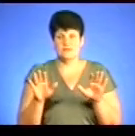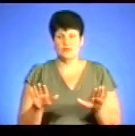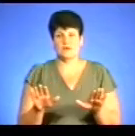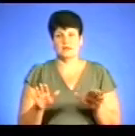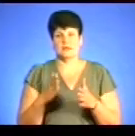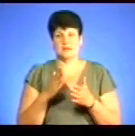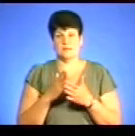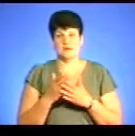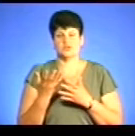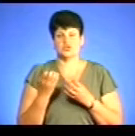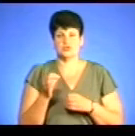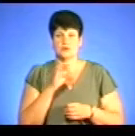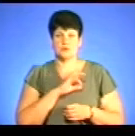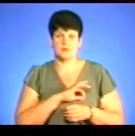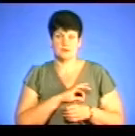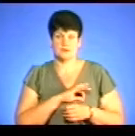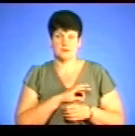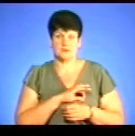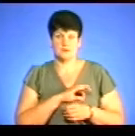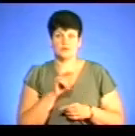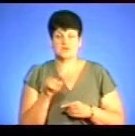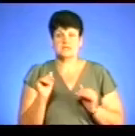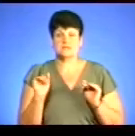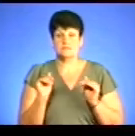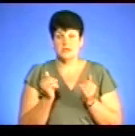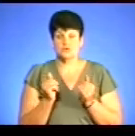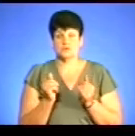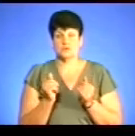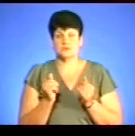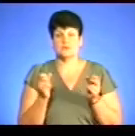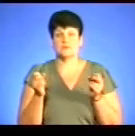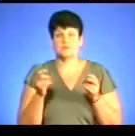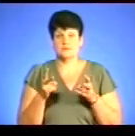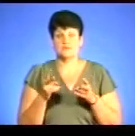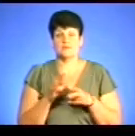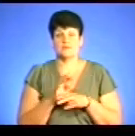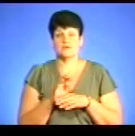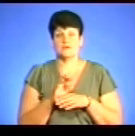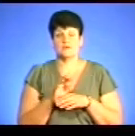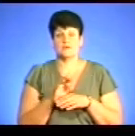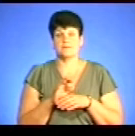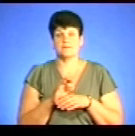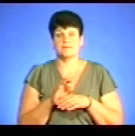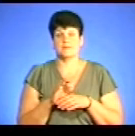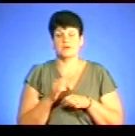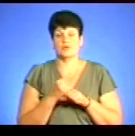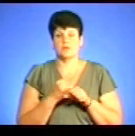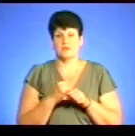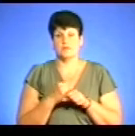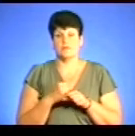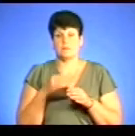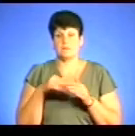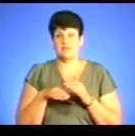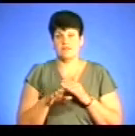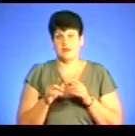мати підставний виск. Тоді ще знижується ризик виготовлення якраз таких алкогольних напоїв в підвалі. Якщо ми дивимося,